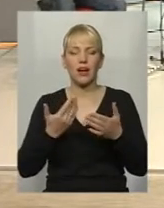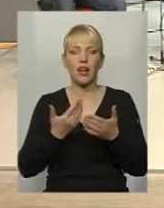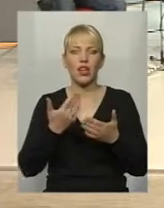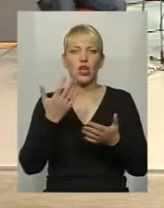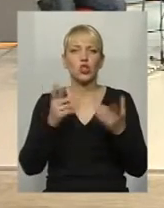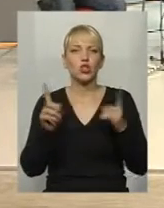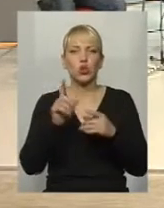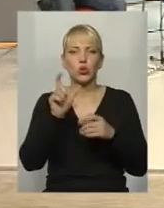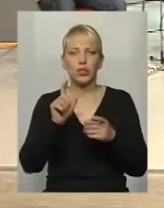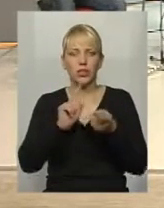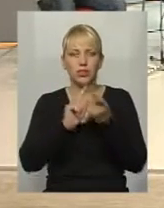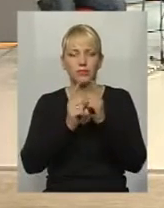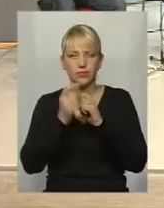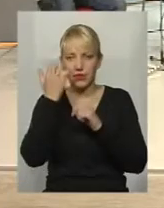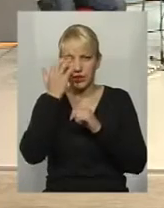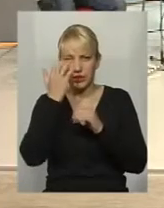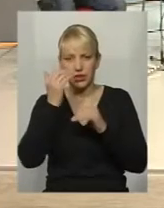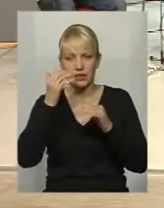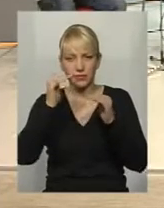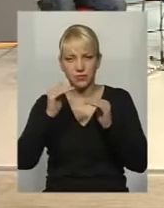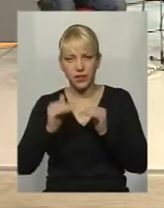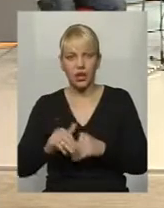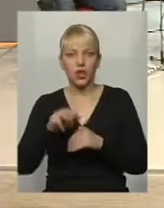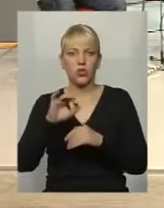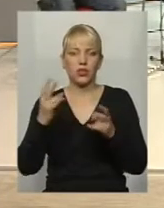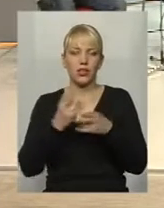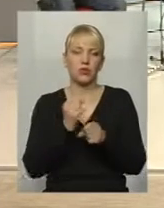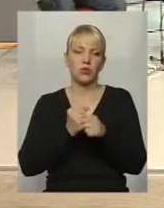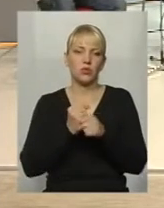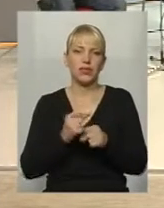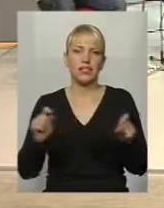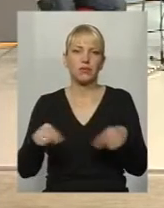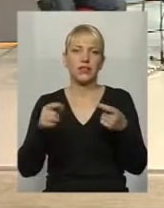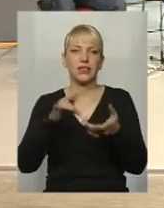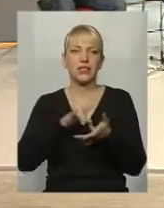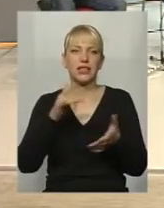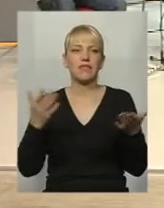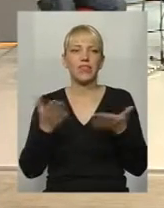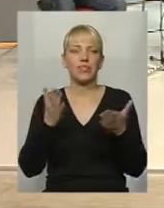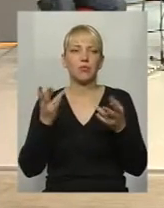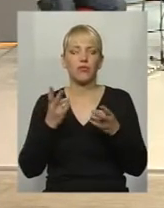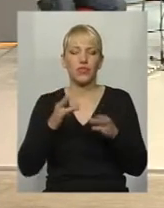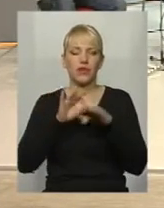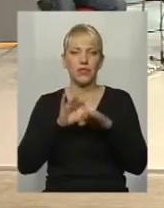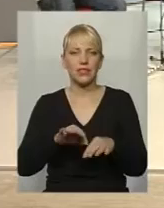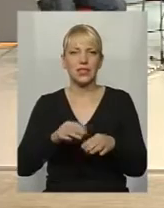в процесі, що людина починає бути незрячою, для того потрібно бути отакі реабілітаційні центри, які повинні працювати, які повинні вести